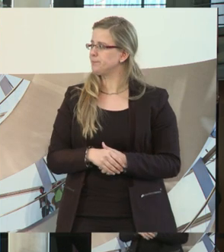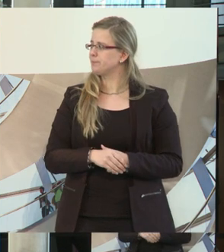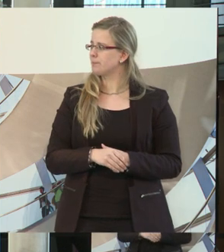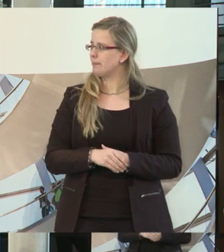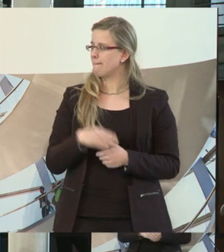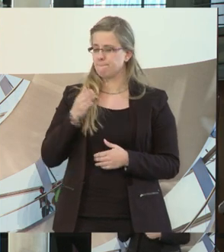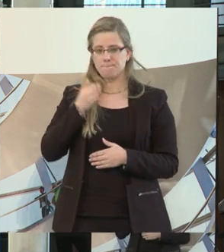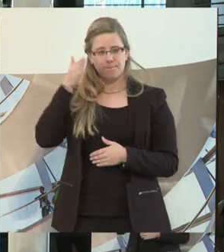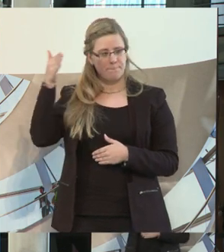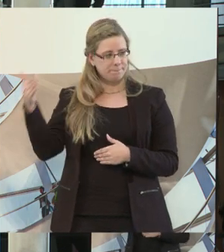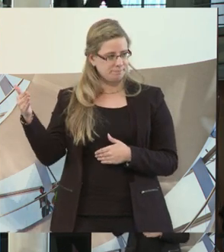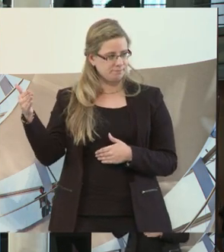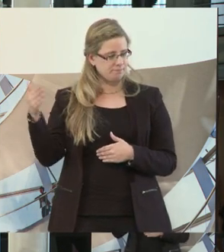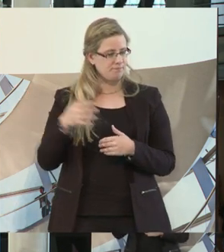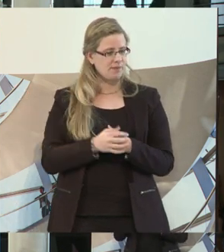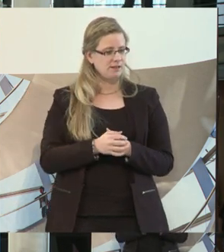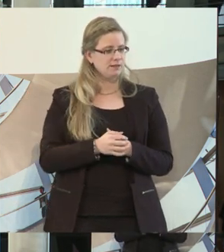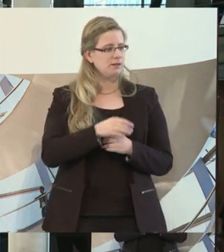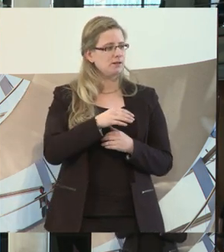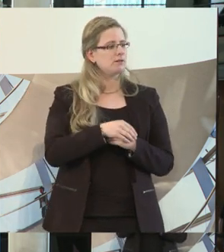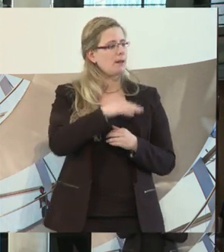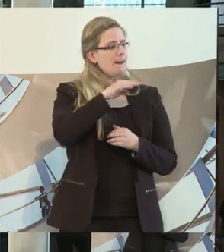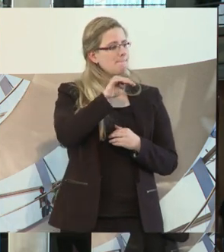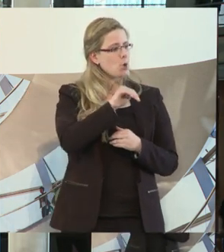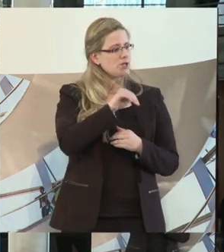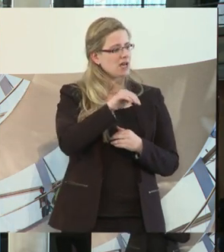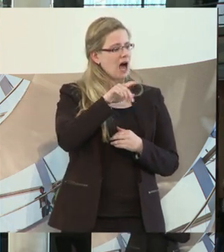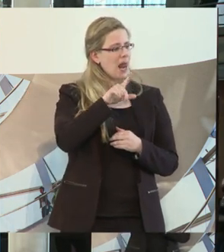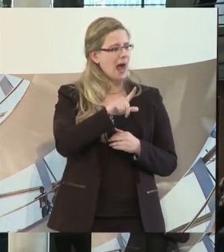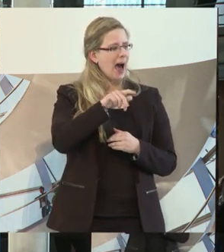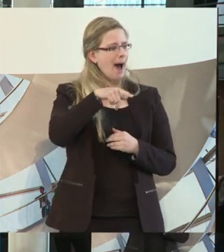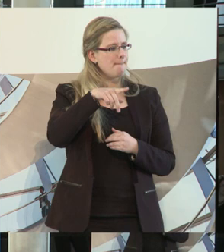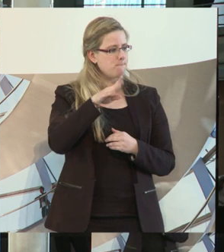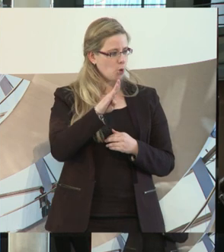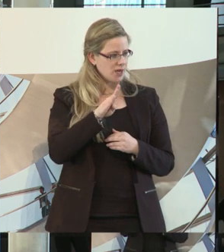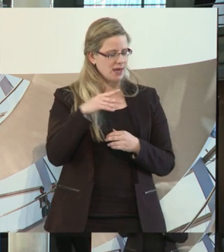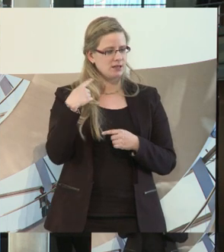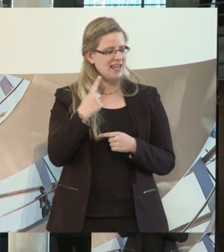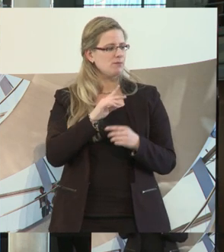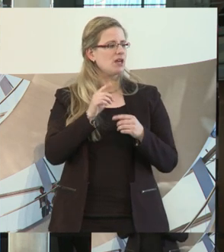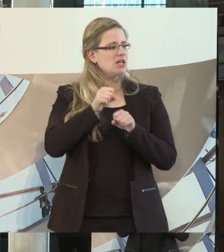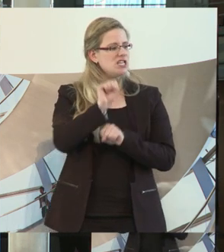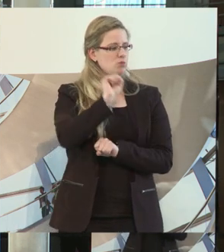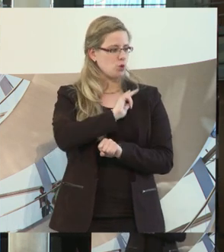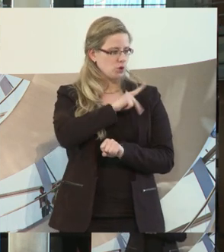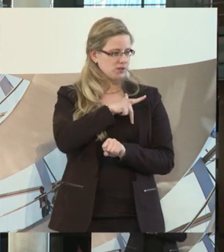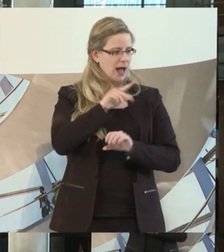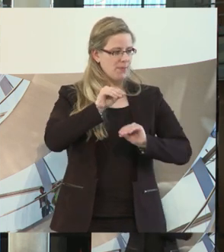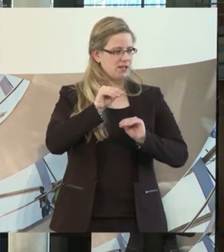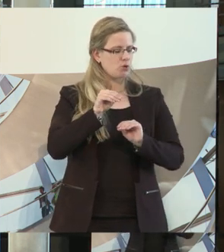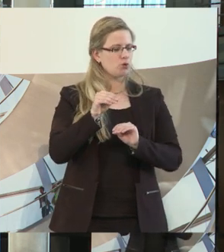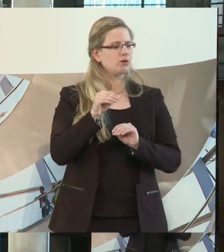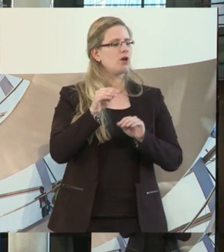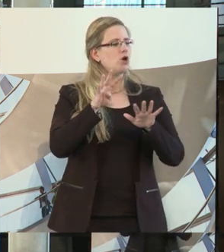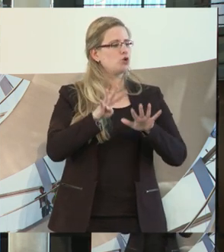Applaus Neben mir sitzt Monika Labrouillet. Sie ist Diplom-Sozialpädagogin, arbeitet seit 1993